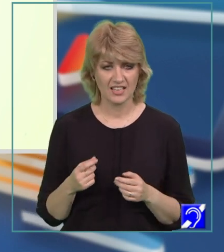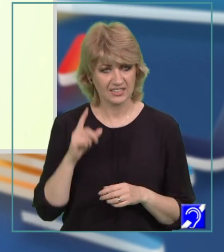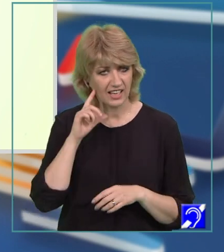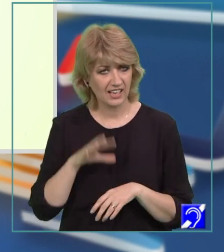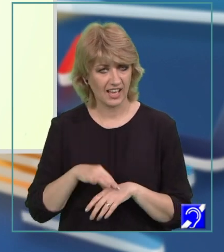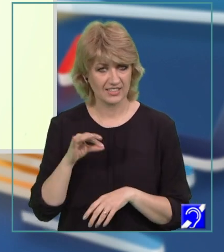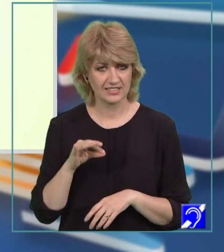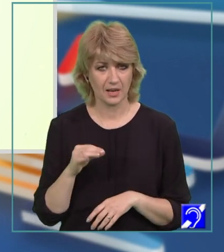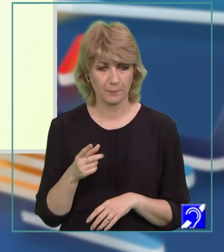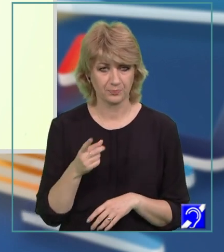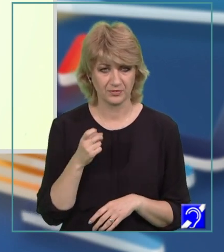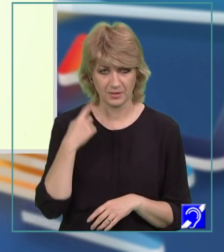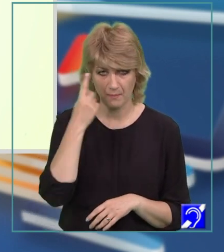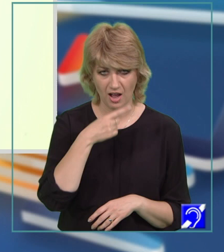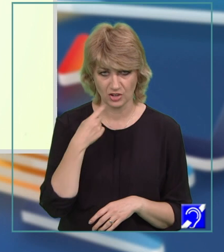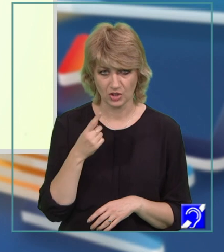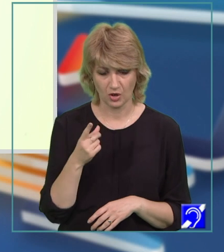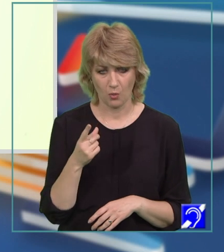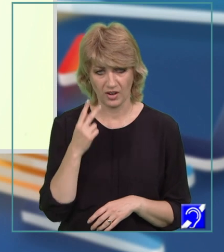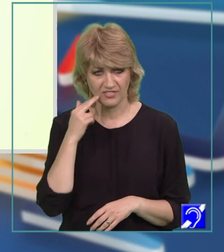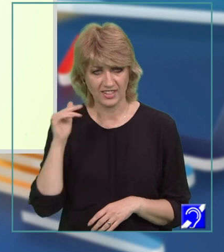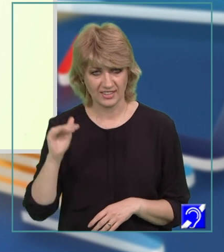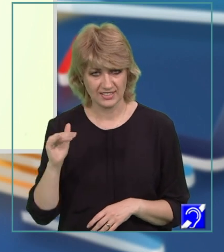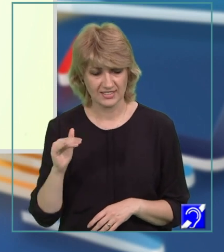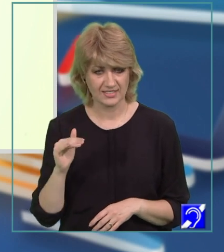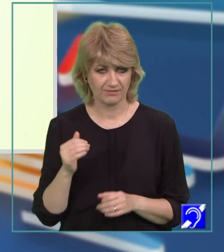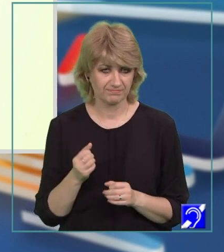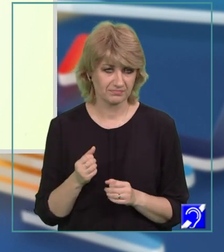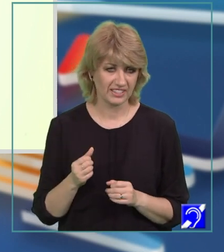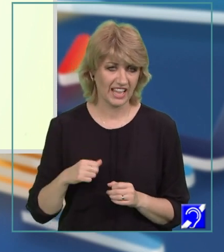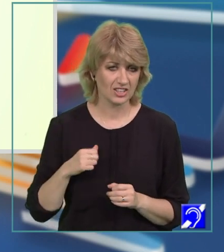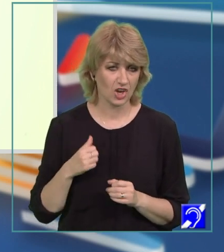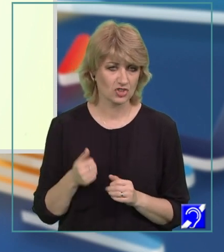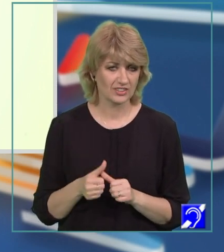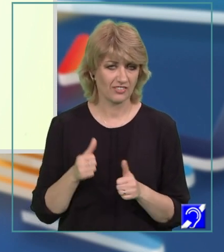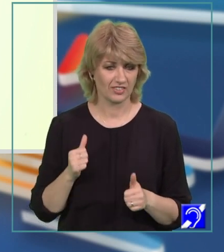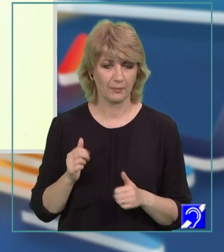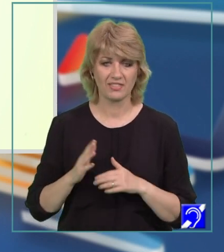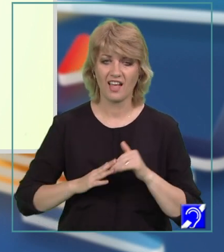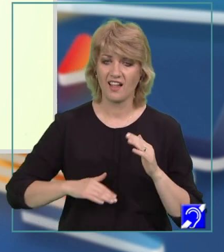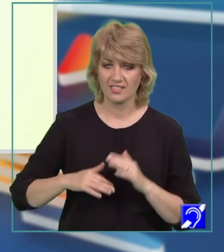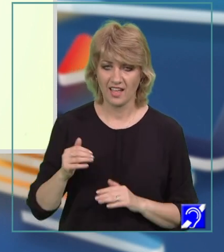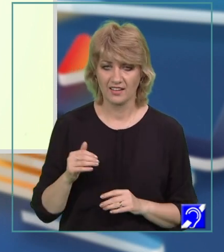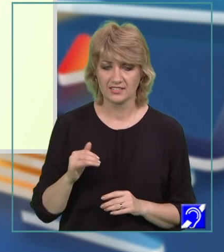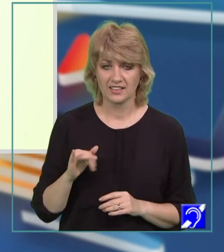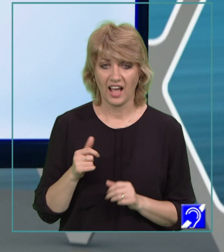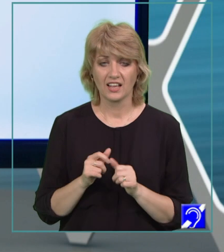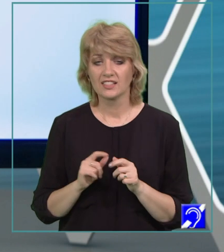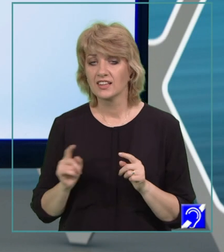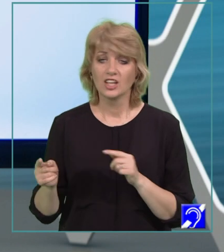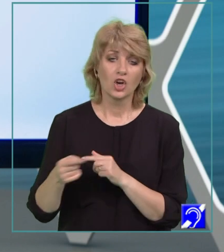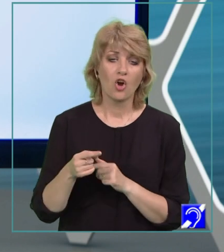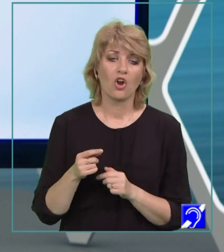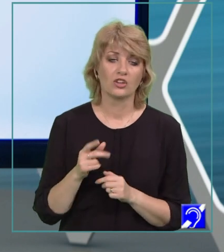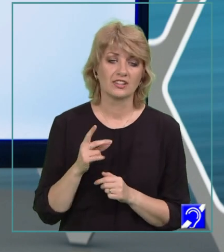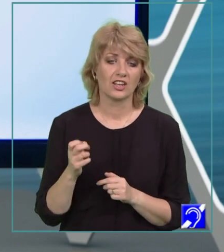Antonia imaginea unei preadolescente precoce. Talentate. Dar dincolo de ceea